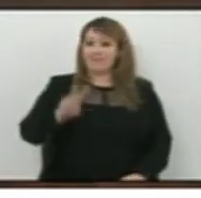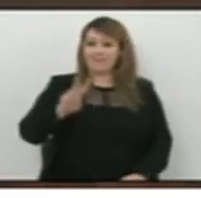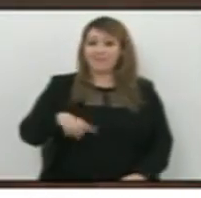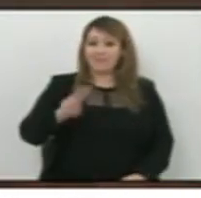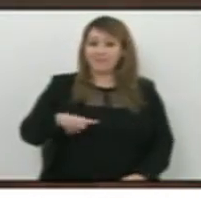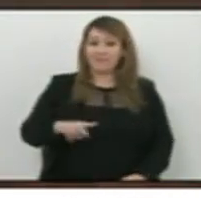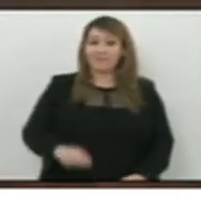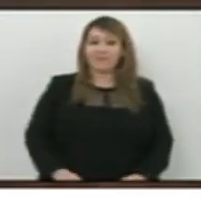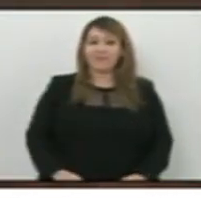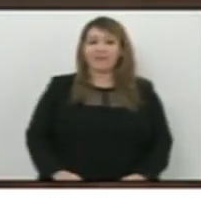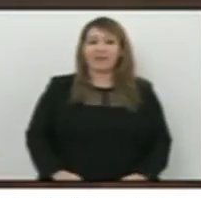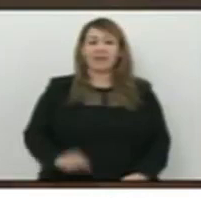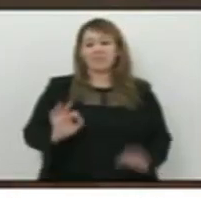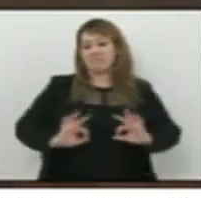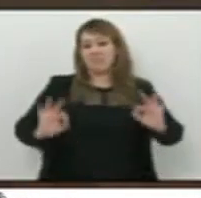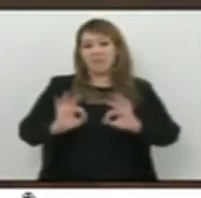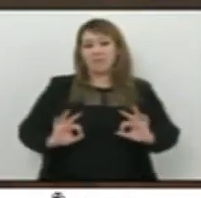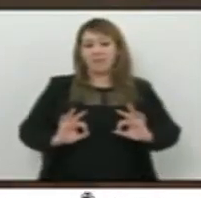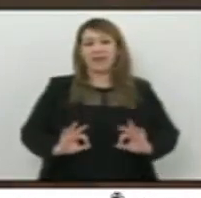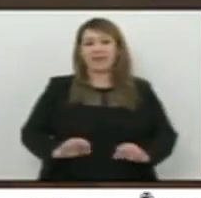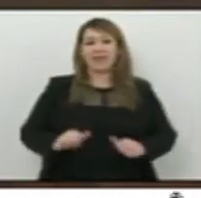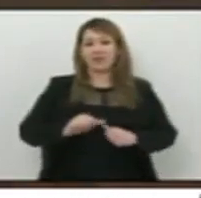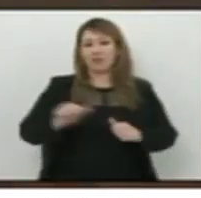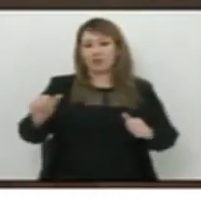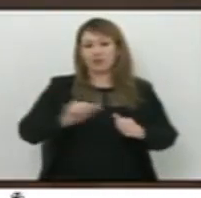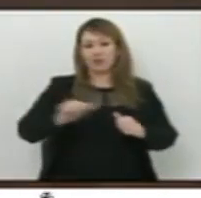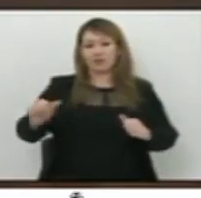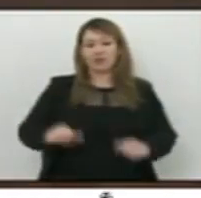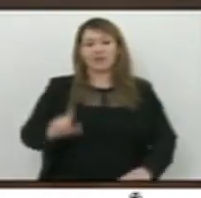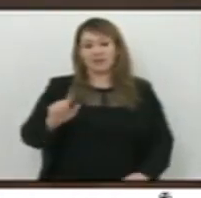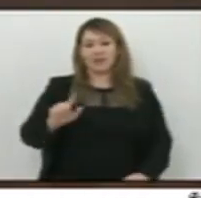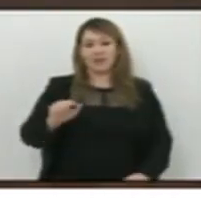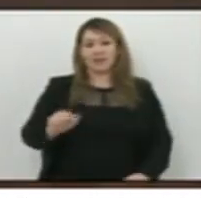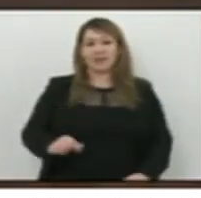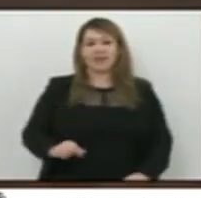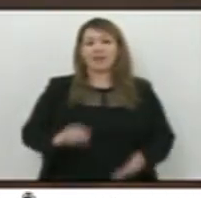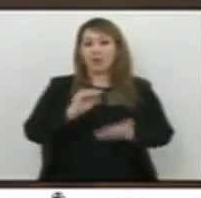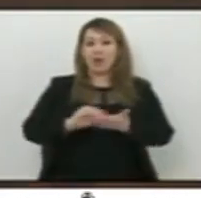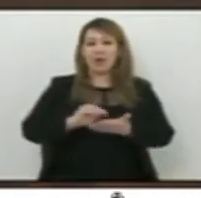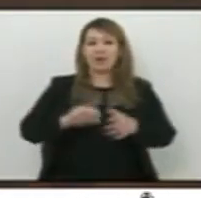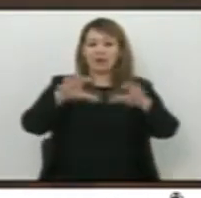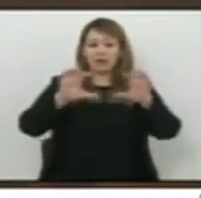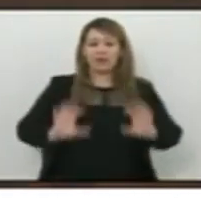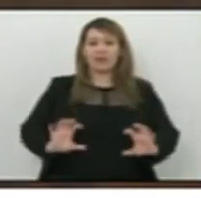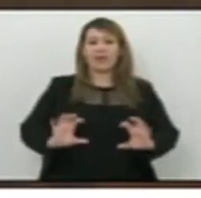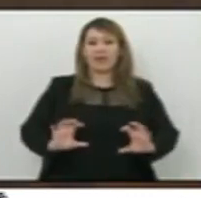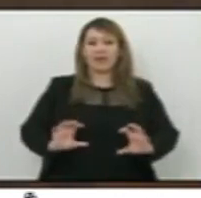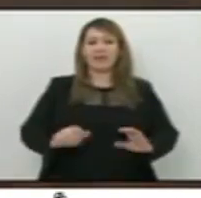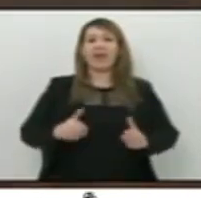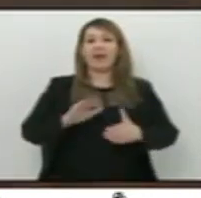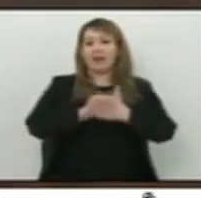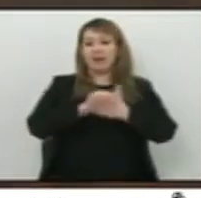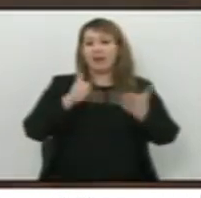ما فيه شتاة سنتر حكومي ولكن نتعامل مع الإدارة البريد هي